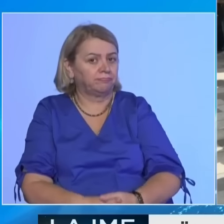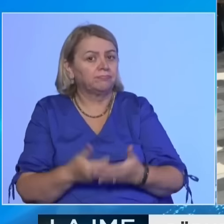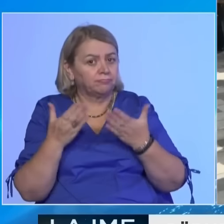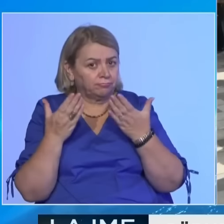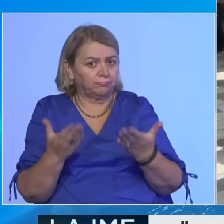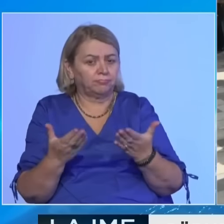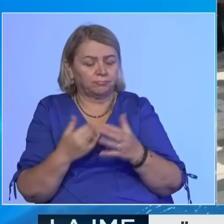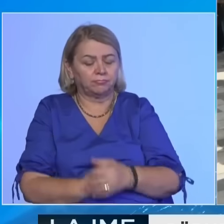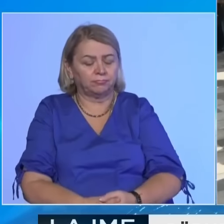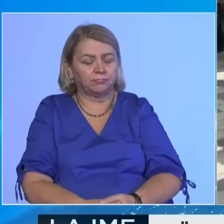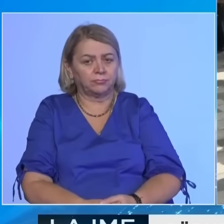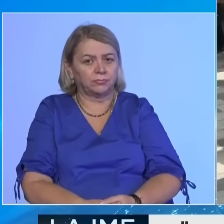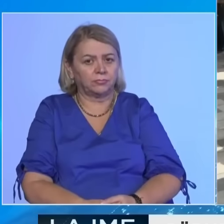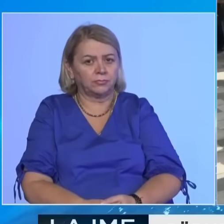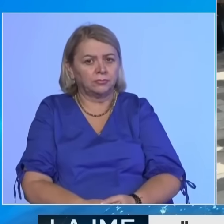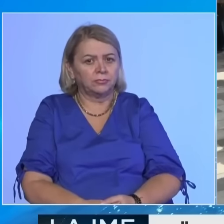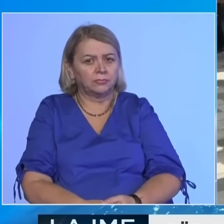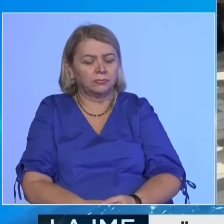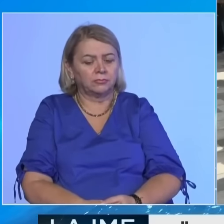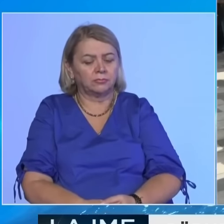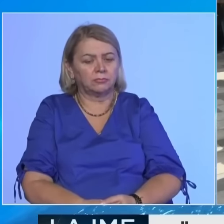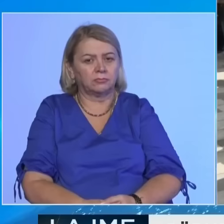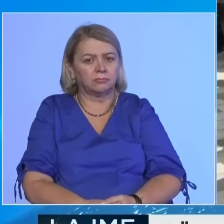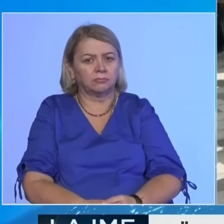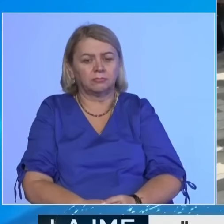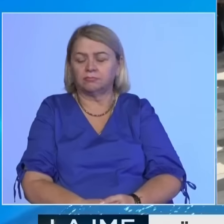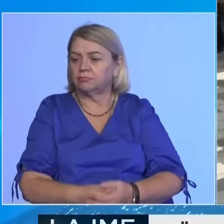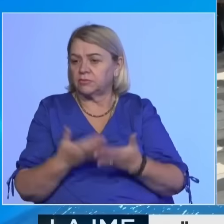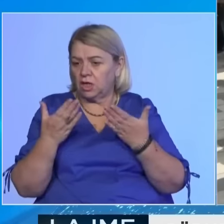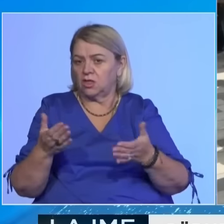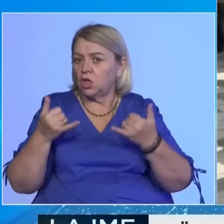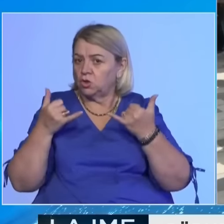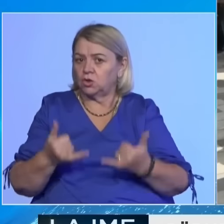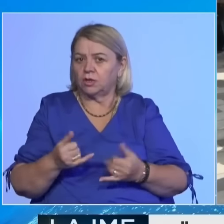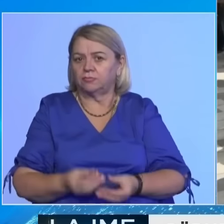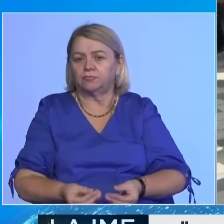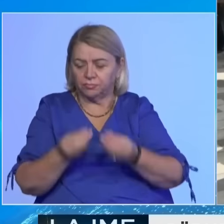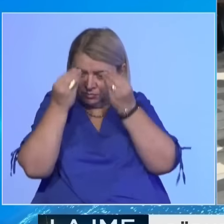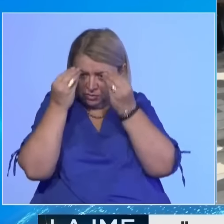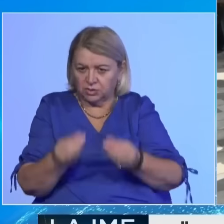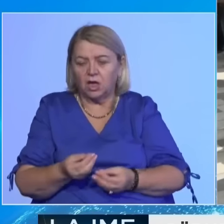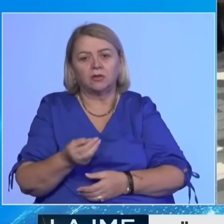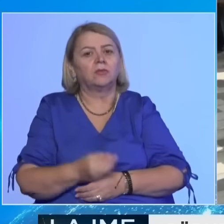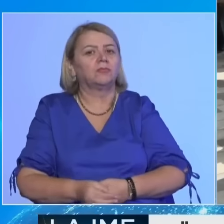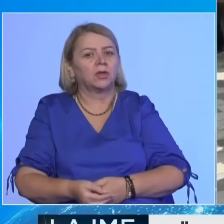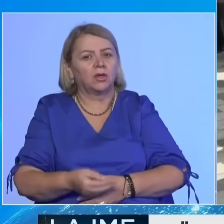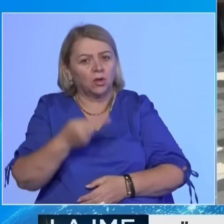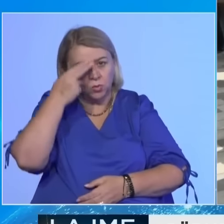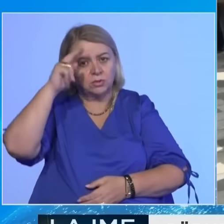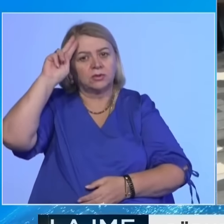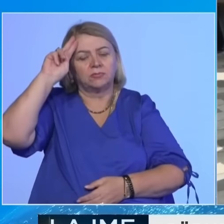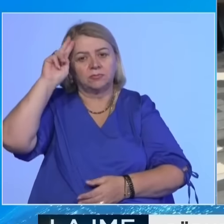sot pënderojmë pëjtimin për udhetsin e madhë,